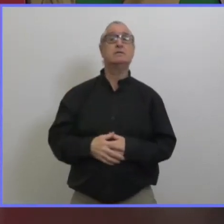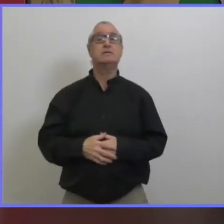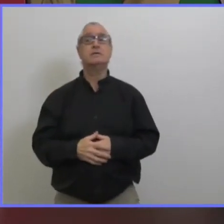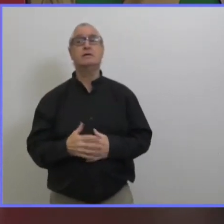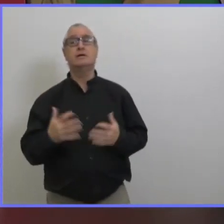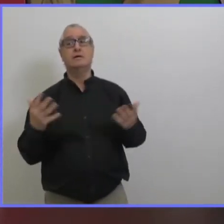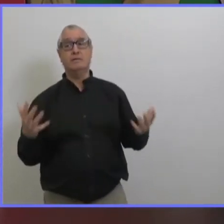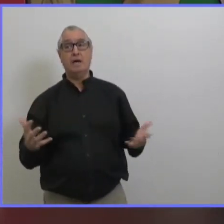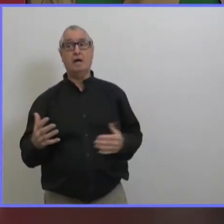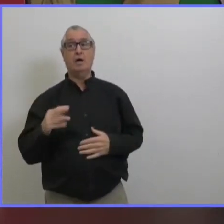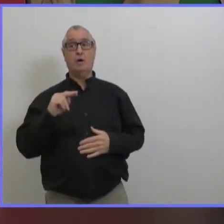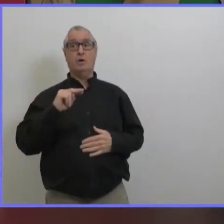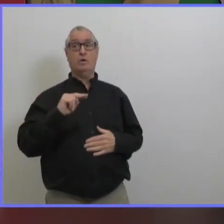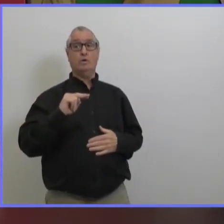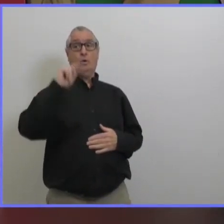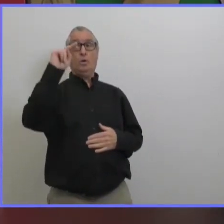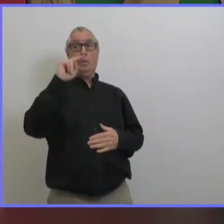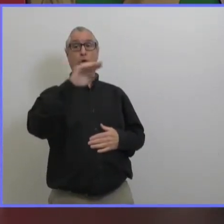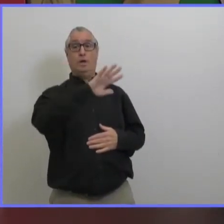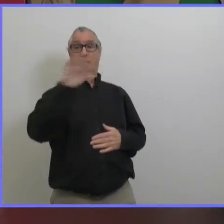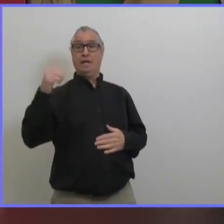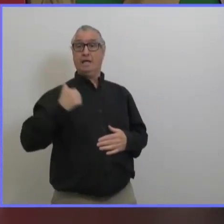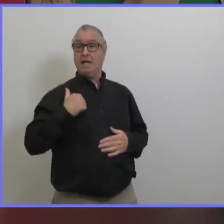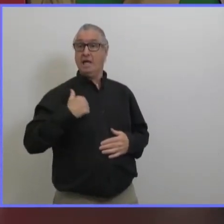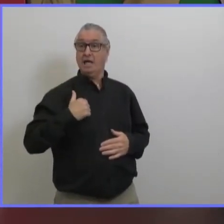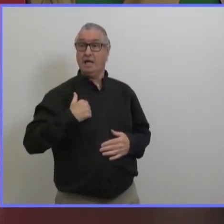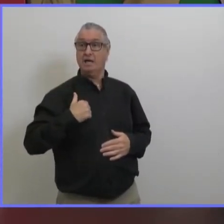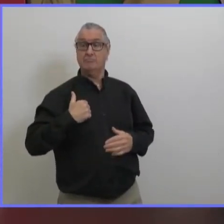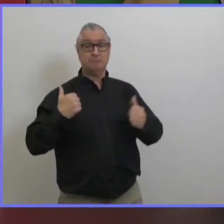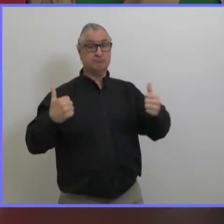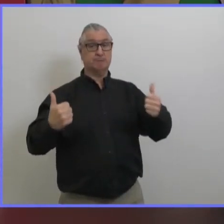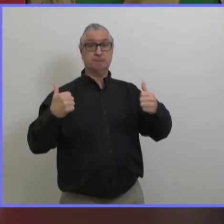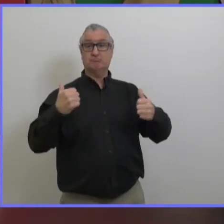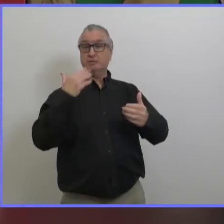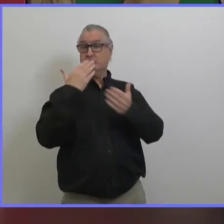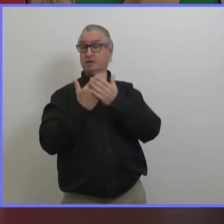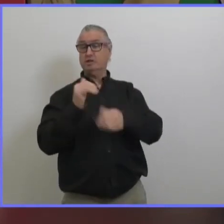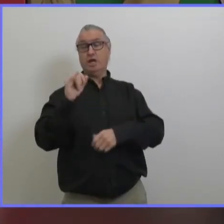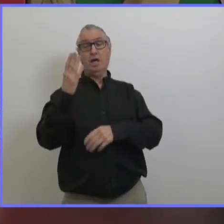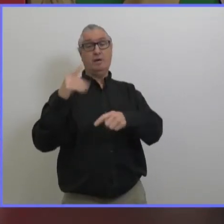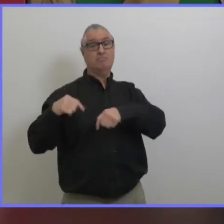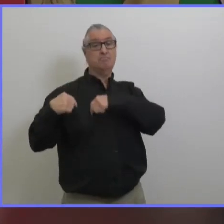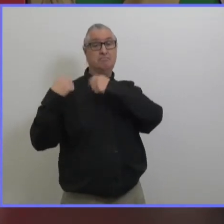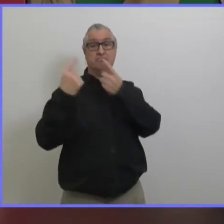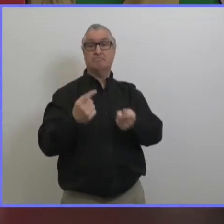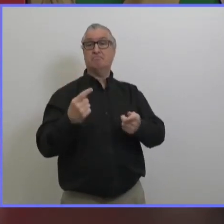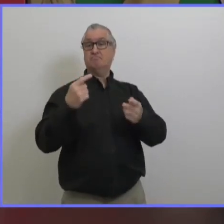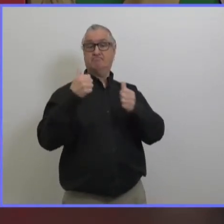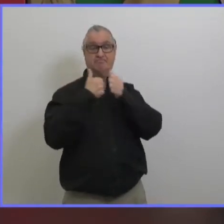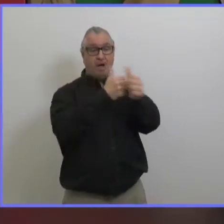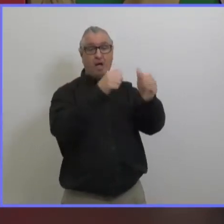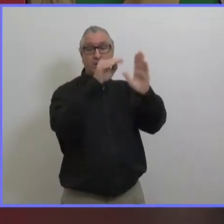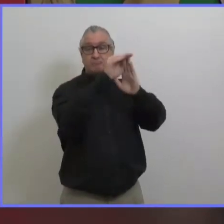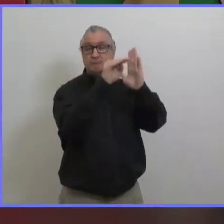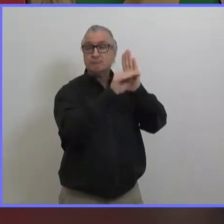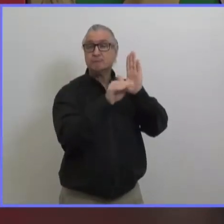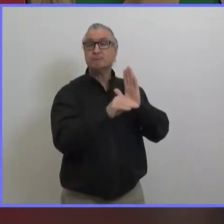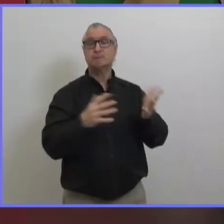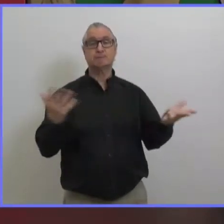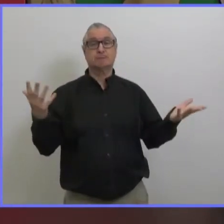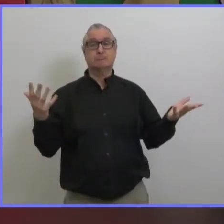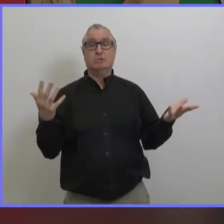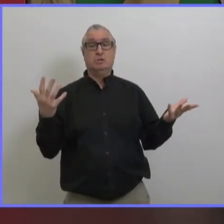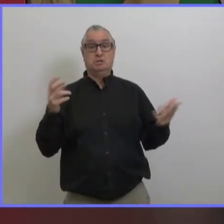et au sujet des lignes directrices mises à jour qui ont été publiées hier par la lnh en ce qui concerne par exemple le les tests de dépistage